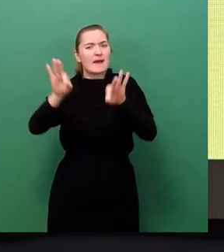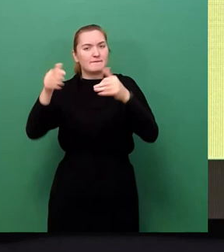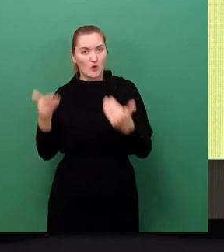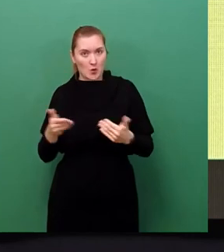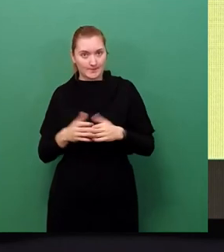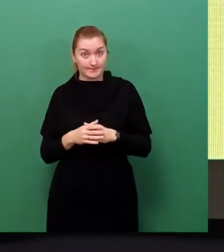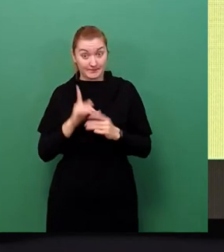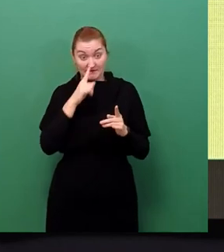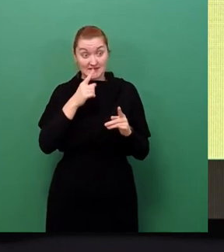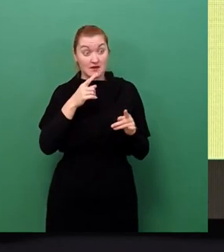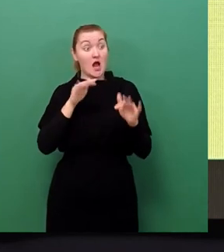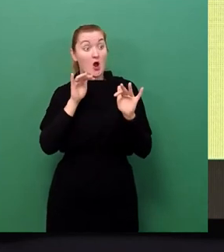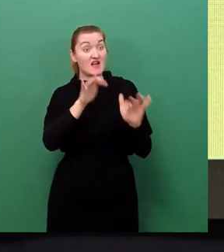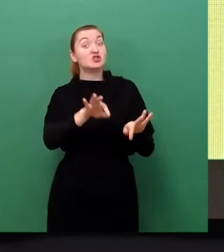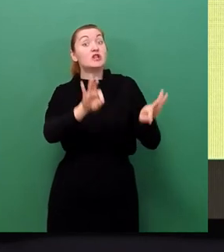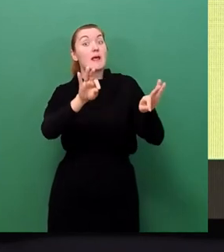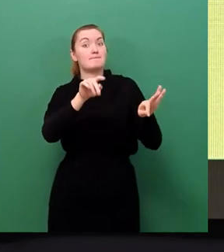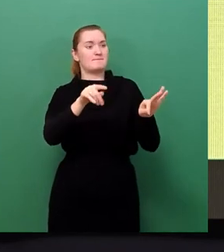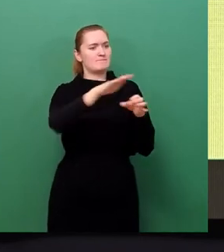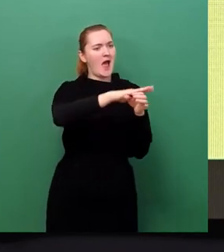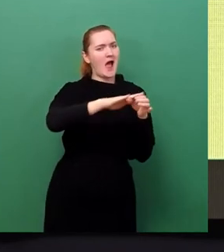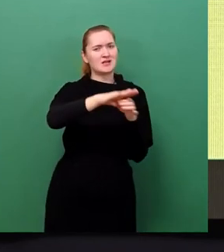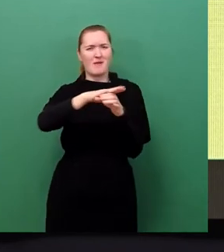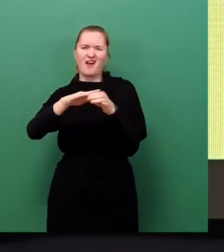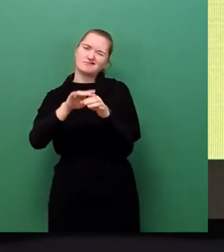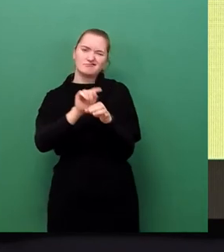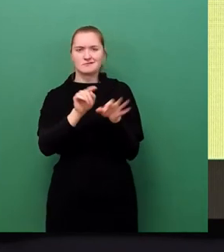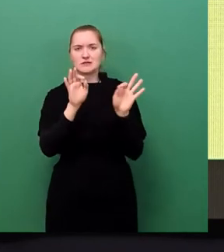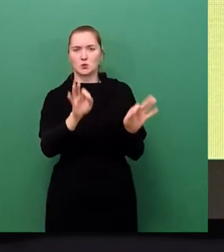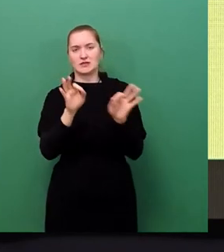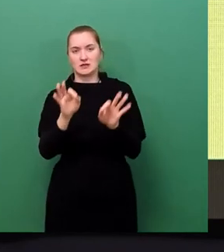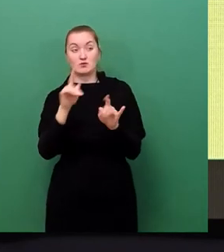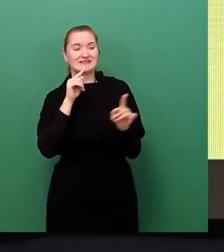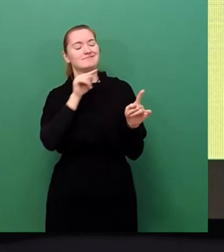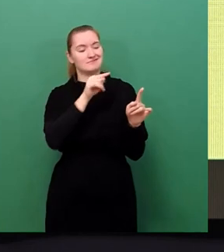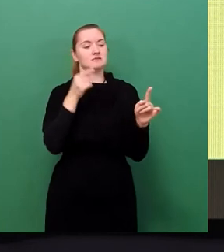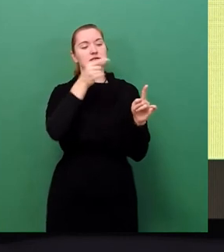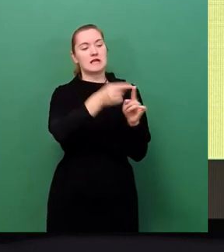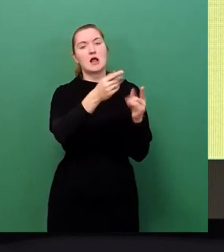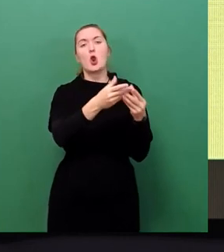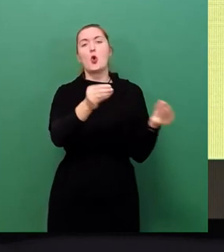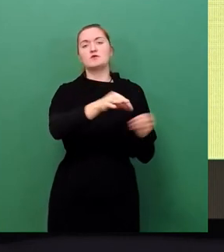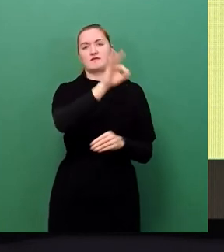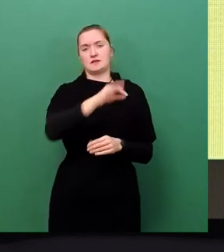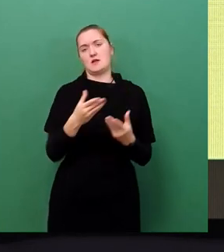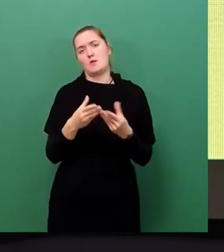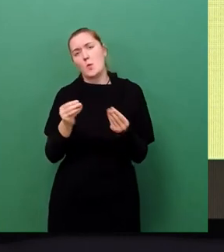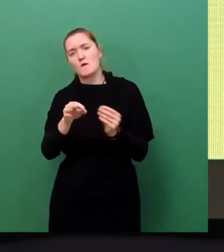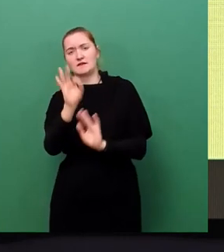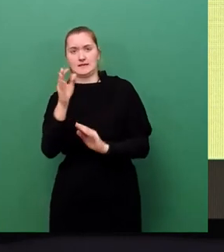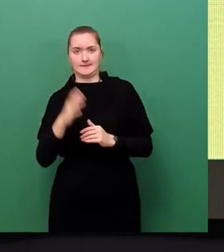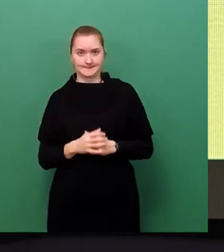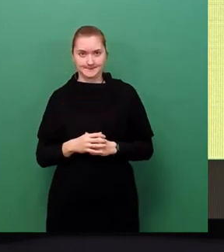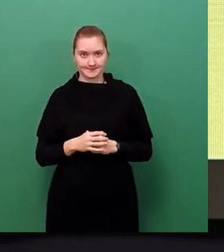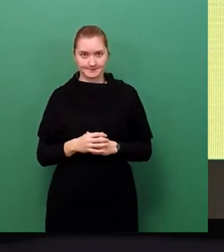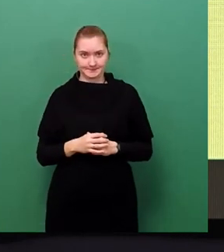schwerwiegend sind, muss man eben sagen, dass man insbesondere hier zielgerichtet noch nachsteuert.